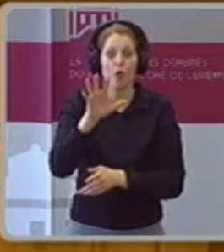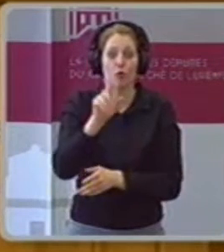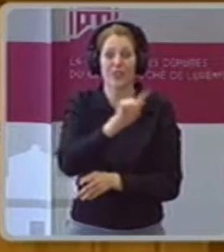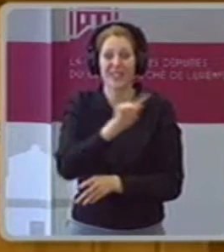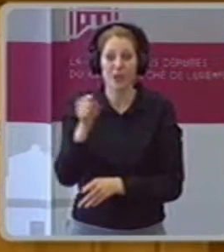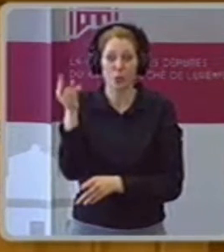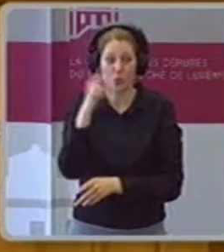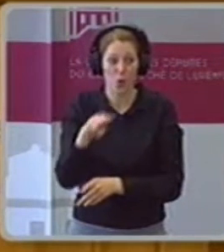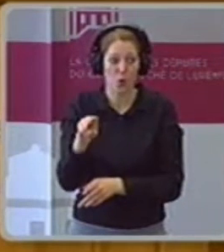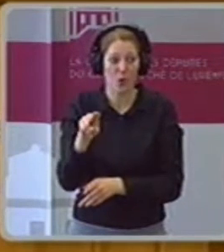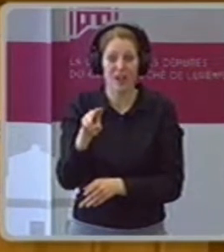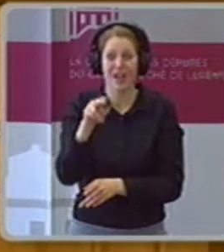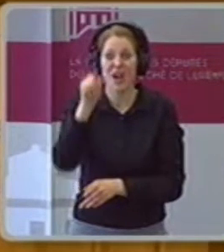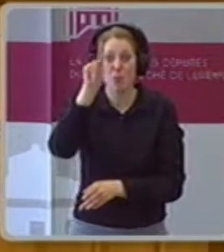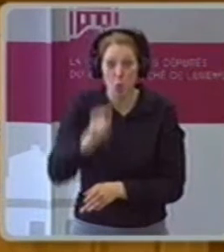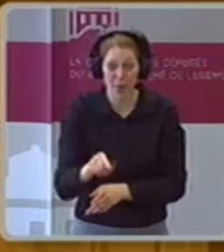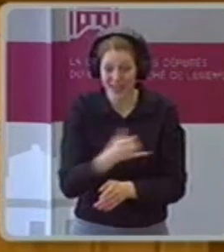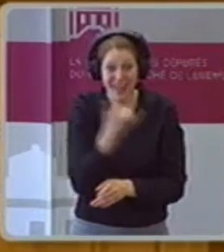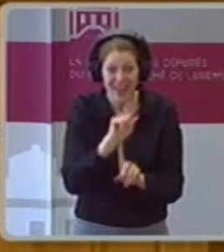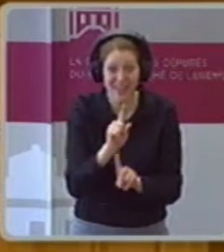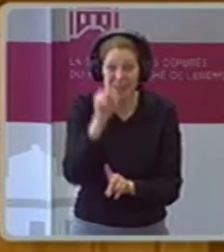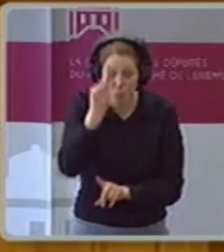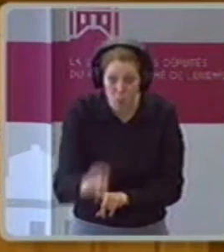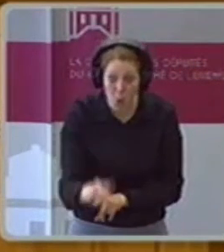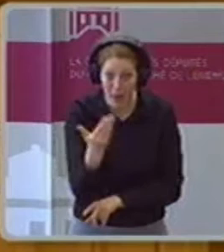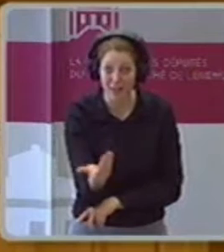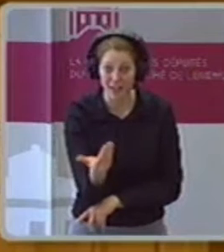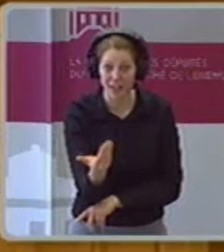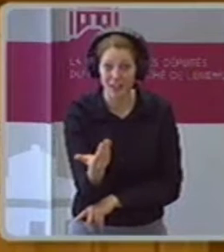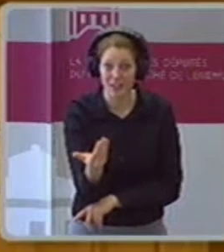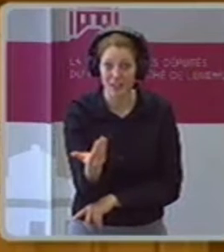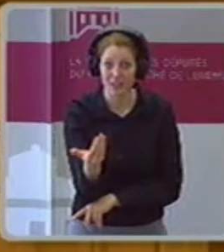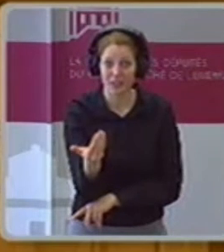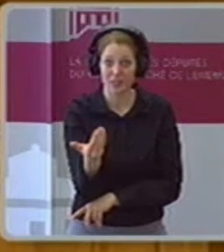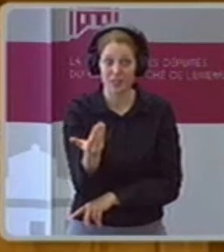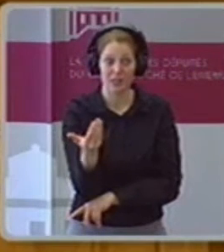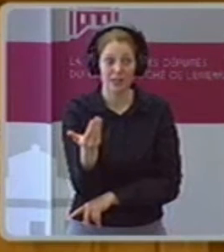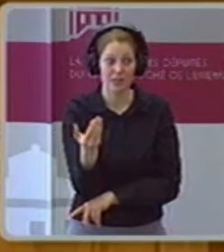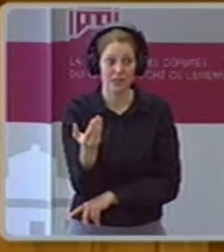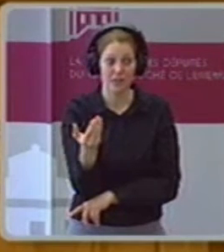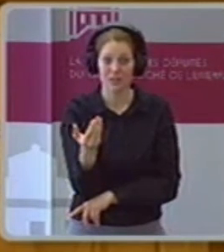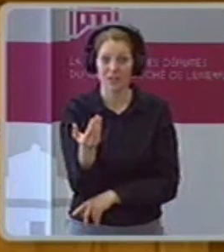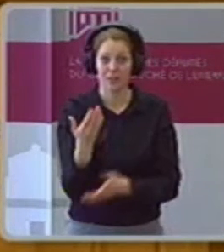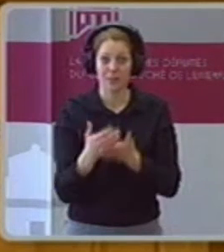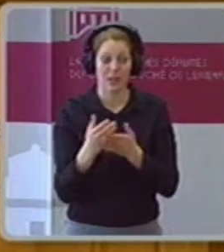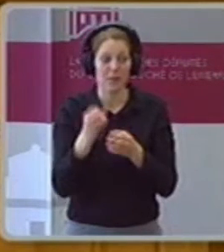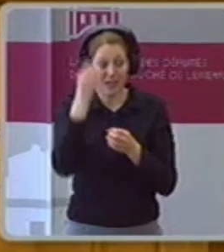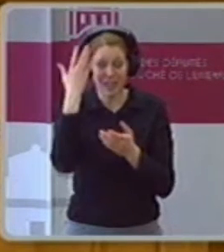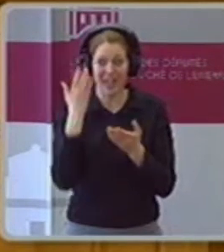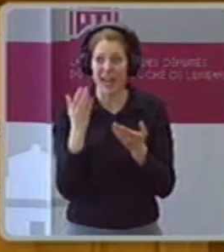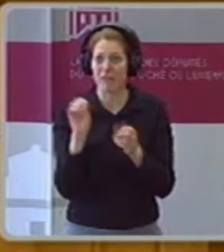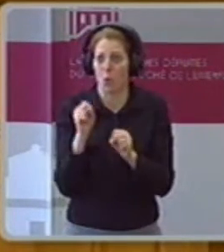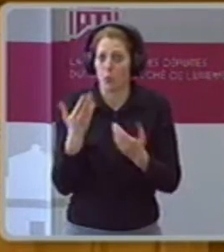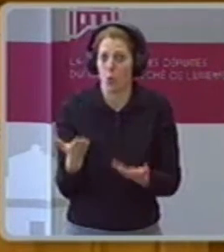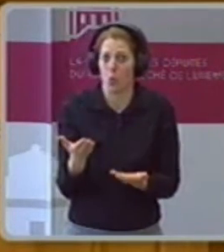Mittelstandsbocken, etwas muss gemäht gehen. Mit Frau, muss ich sich ja verstellen, müssen wir so alleine gehen hier im Land, für